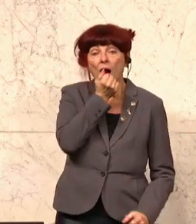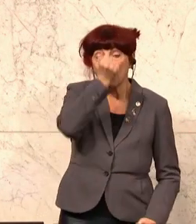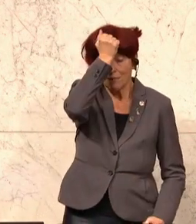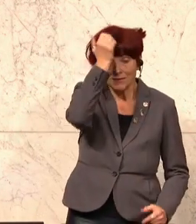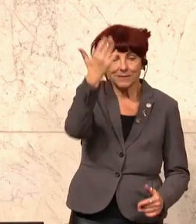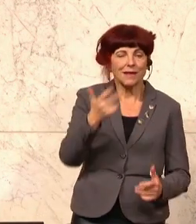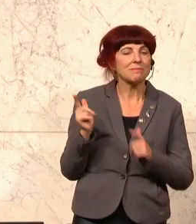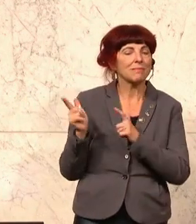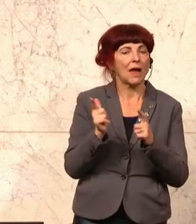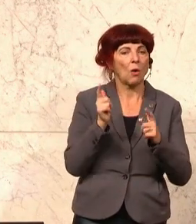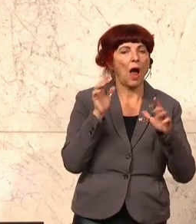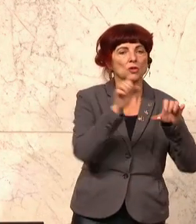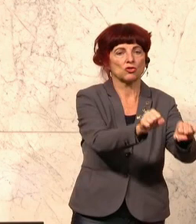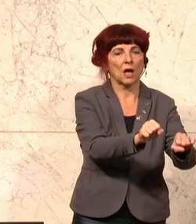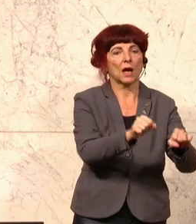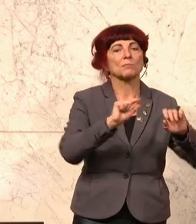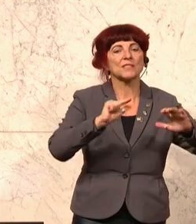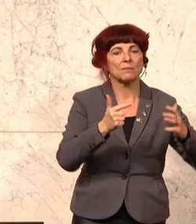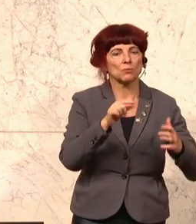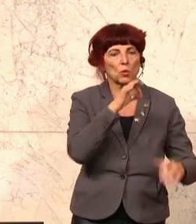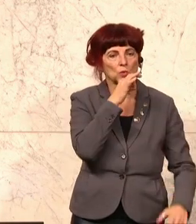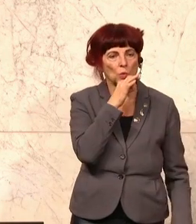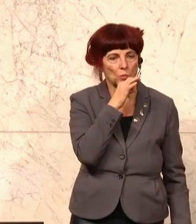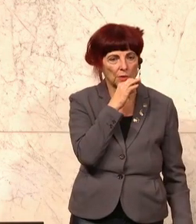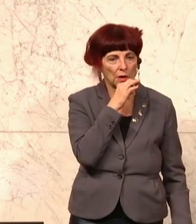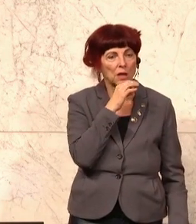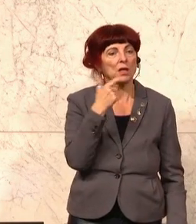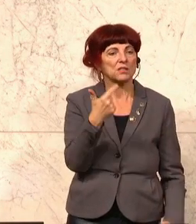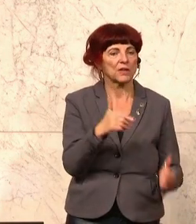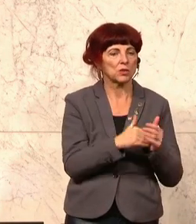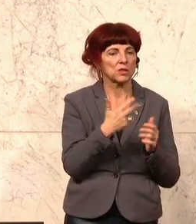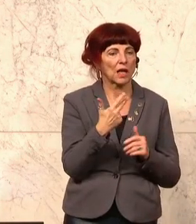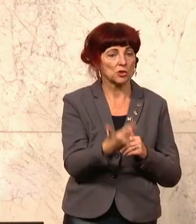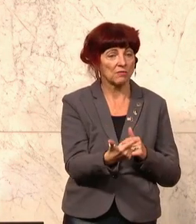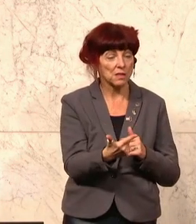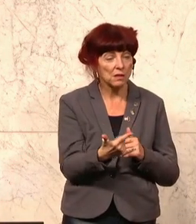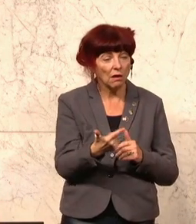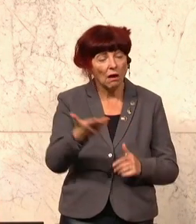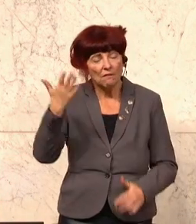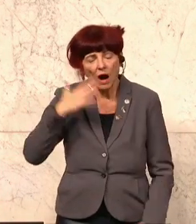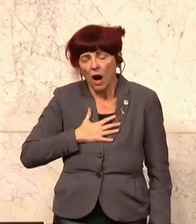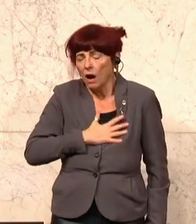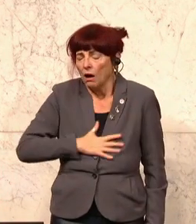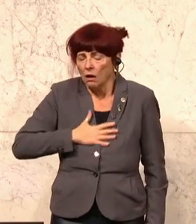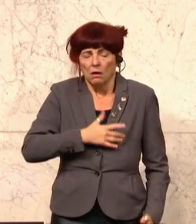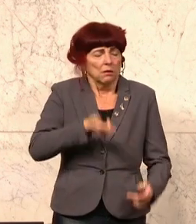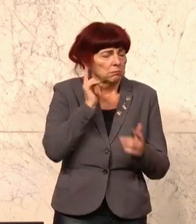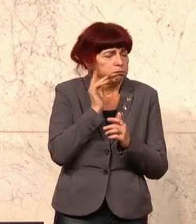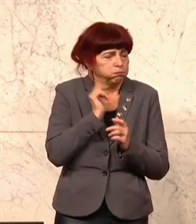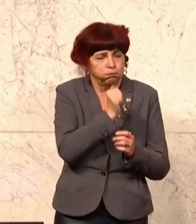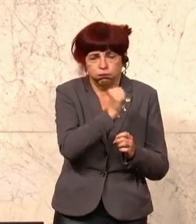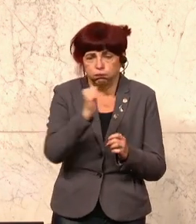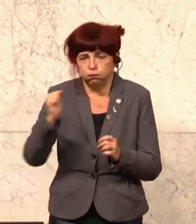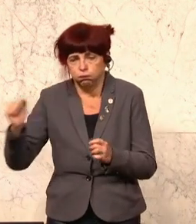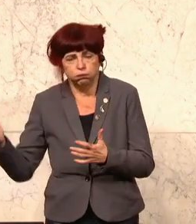2023, einem grausamen Massaker mit unvorstellbaren Gräueltaten, hat die